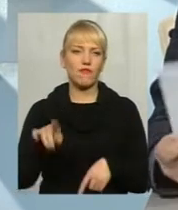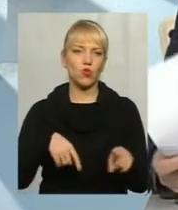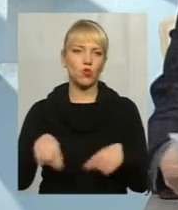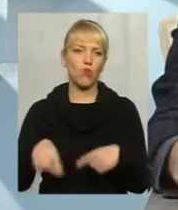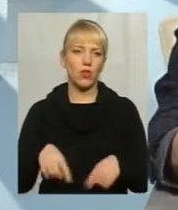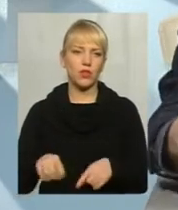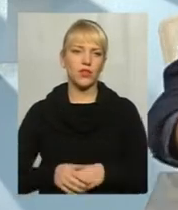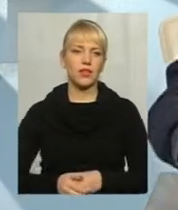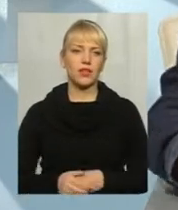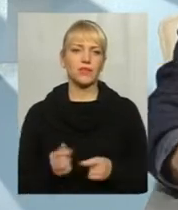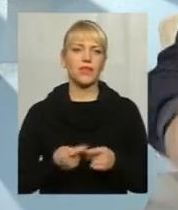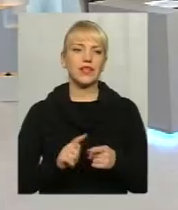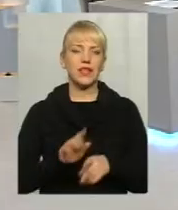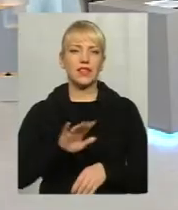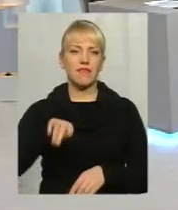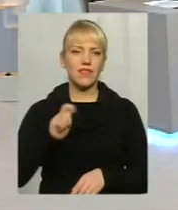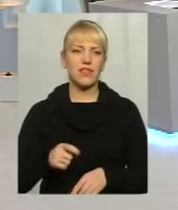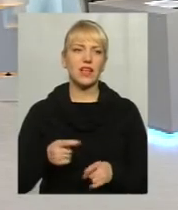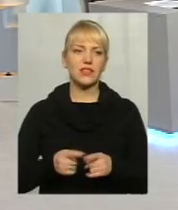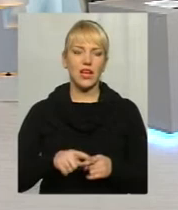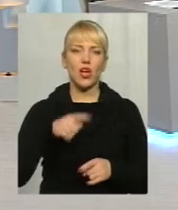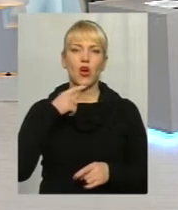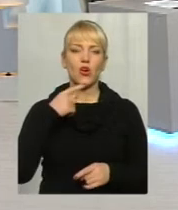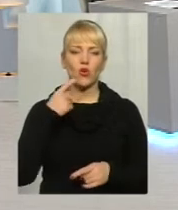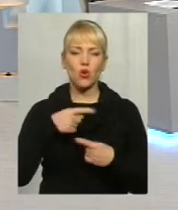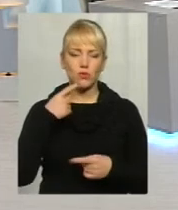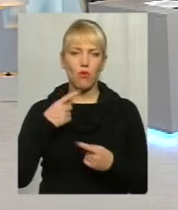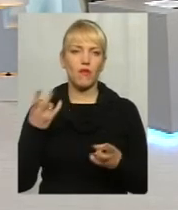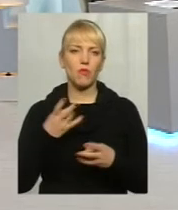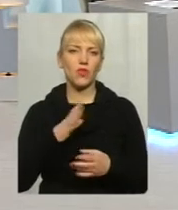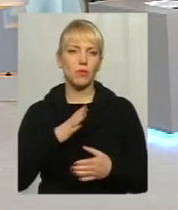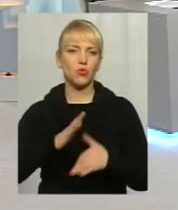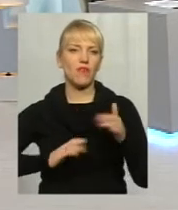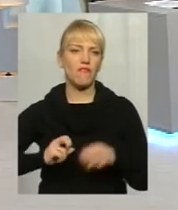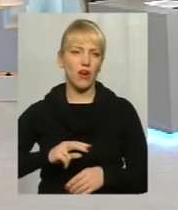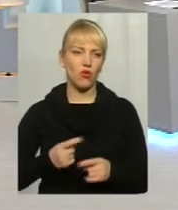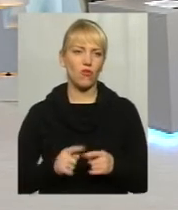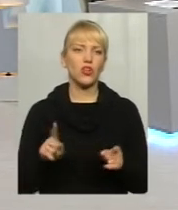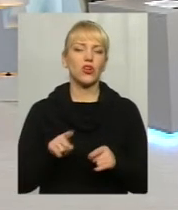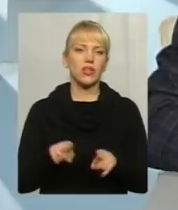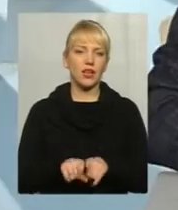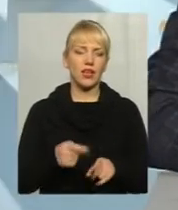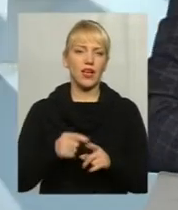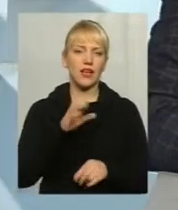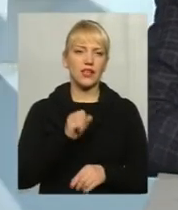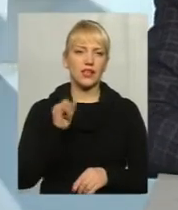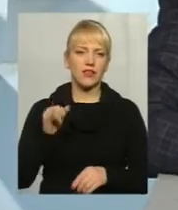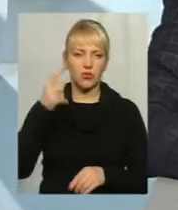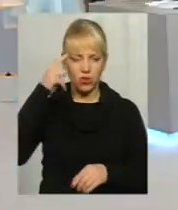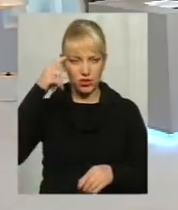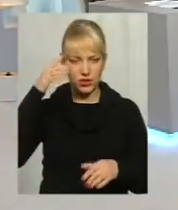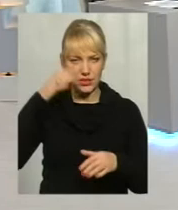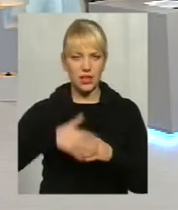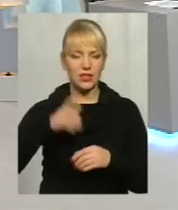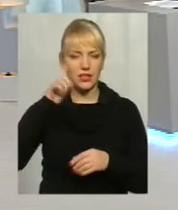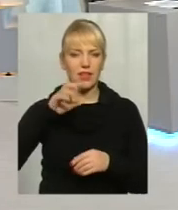Це не футбол і це не війна. Це розмова має бути фахова. Фахова, служить таке. Дерій Винниць, що добре розуміється в економіці, він у всіх багатьох